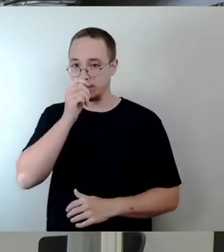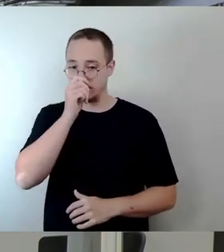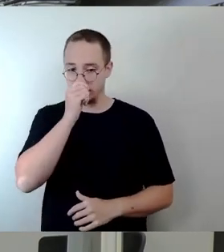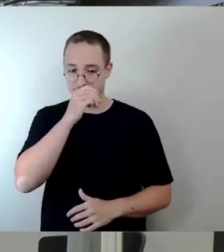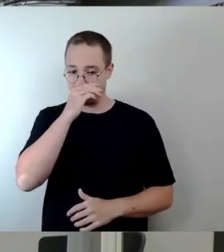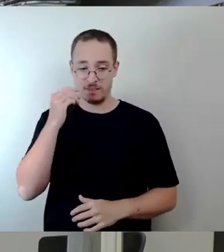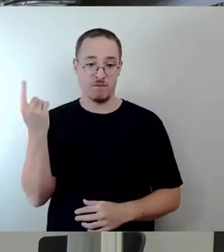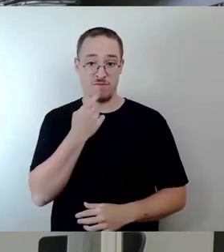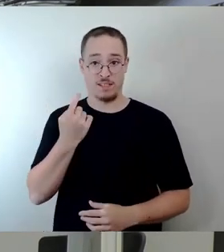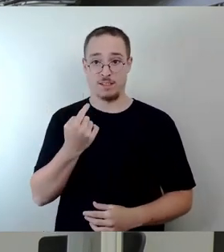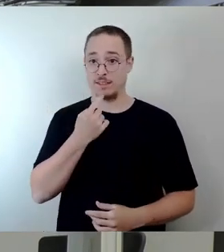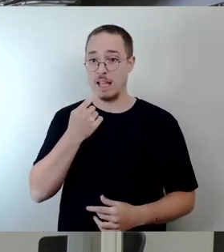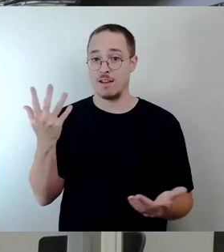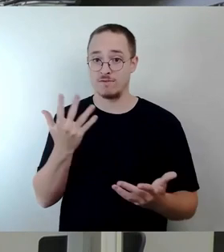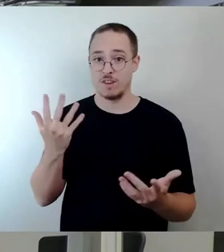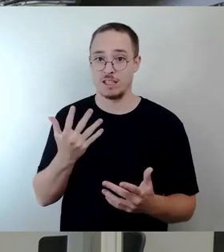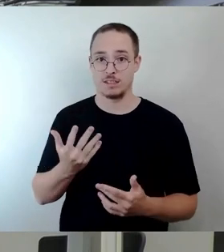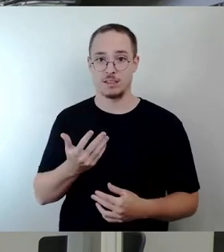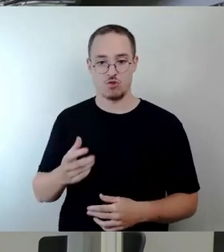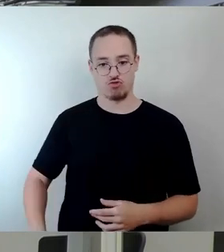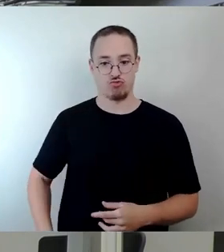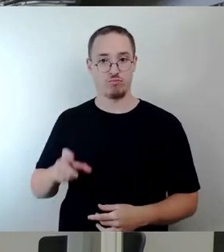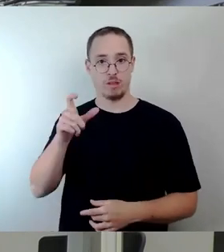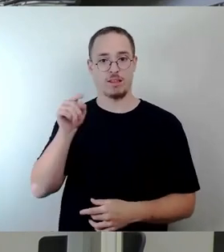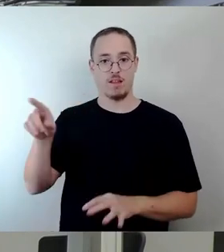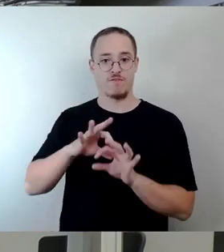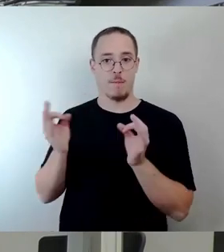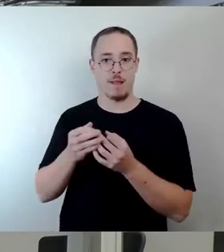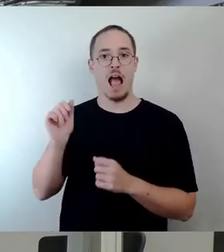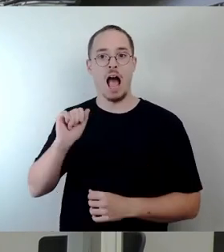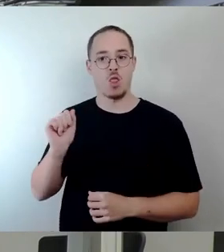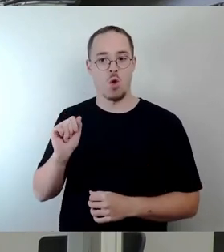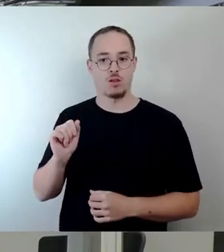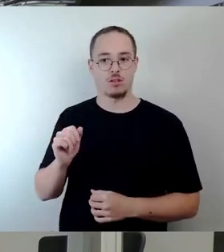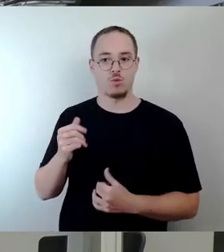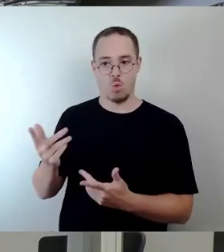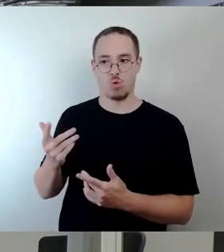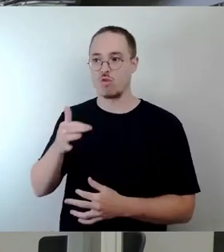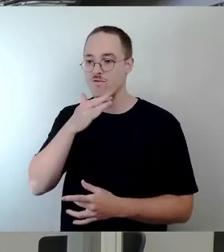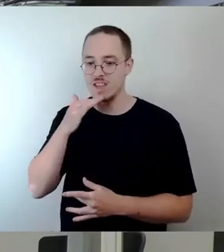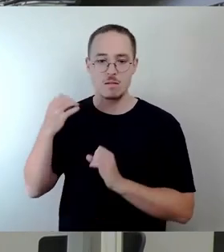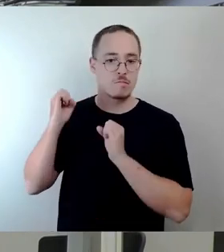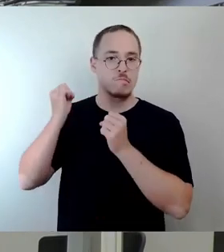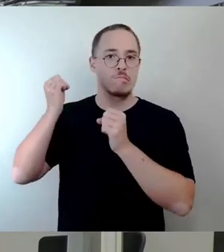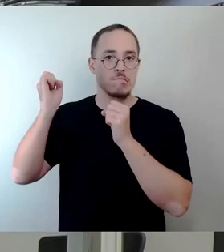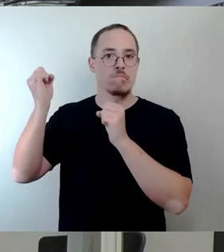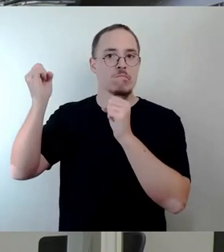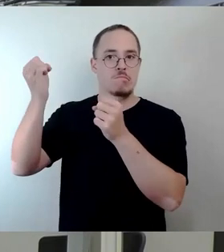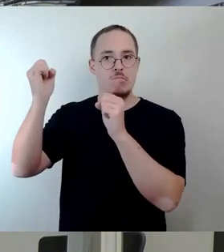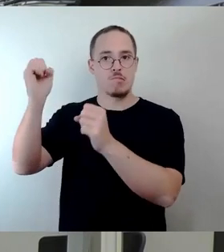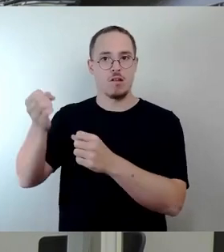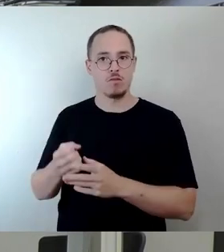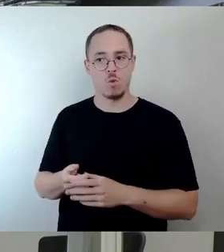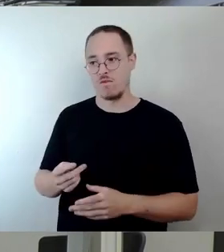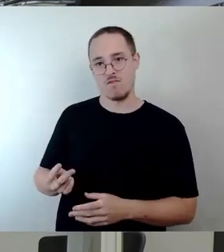eine Spende der Familie Arnold nach allem, was diese Familie für diese Stadt getan hat, mit Blick auf die Vergangenheit, die die